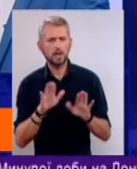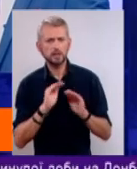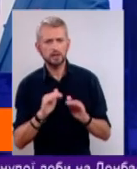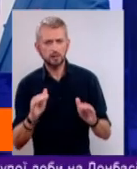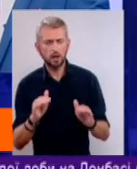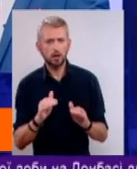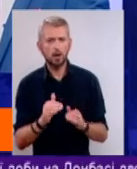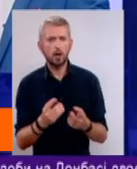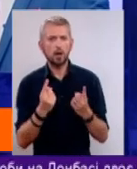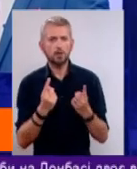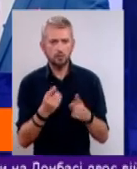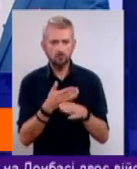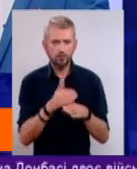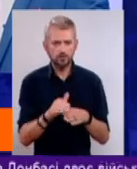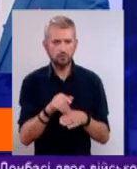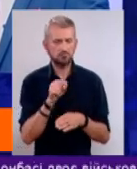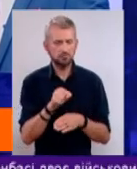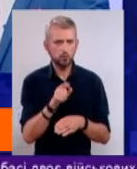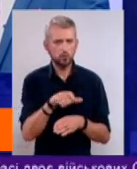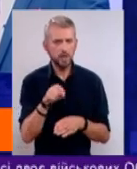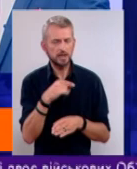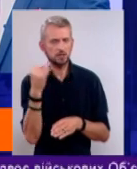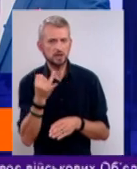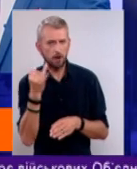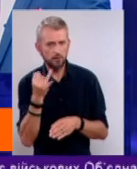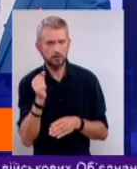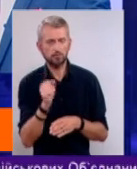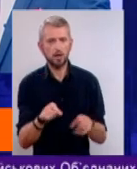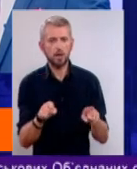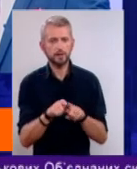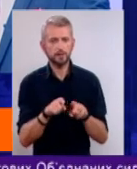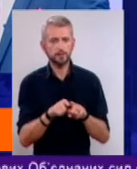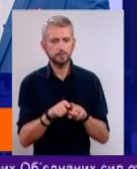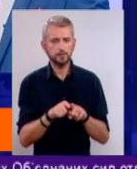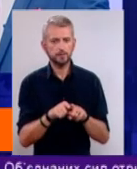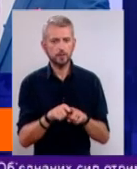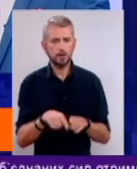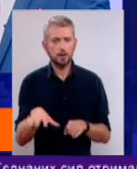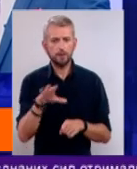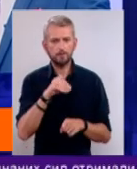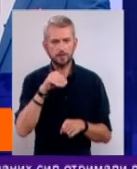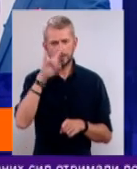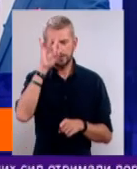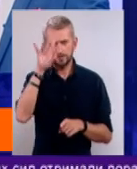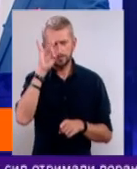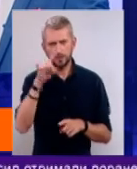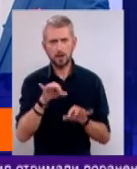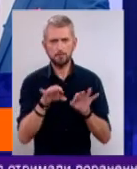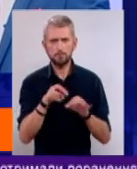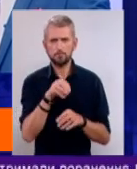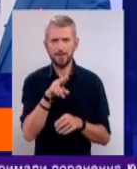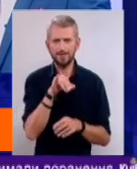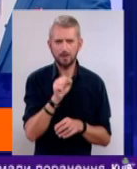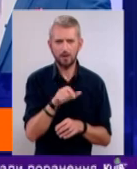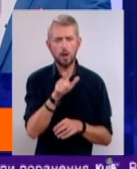значний проширок цим цікавиться. А такі всім знання медіа і якісь